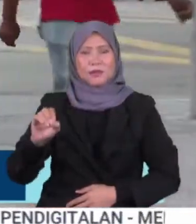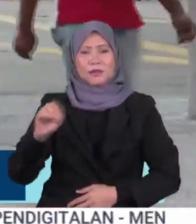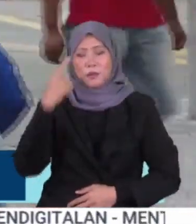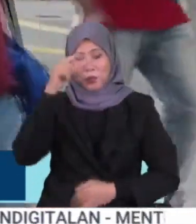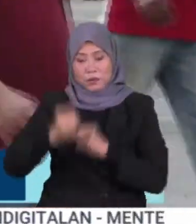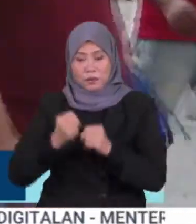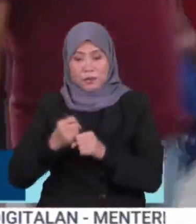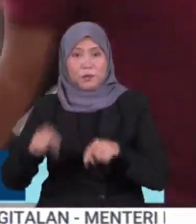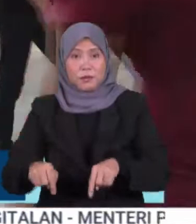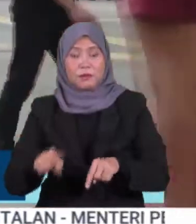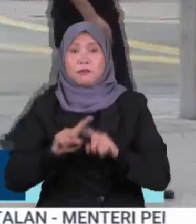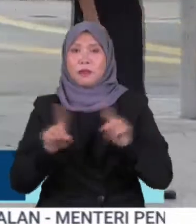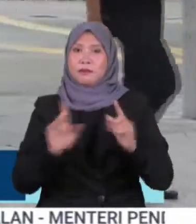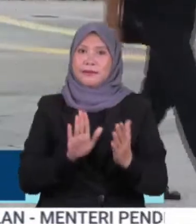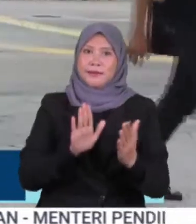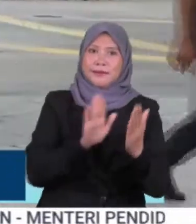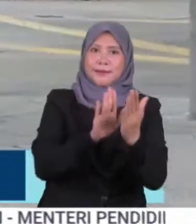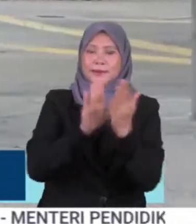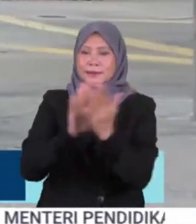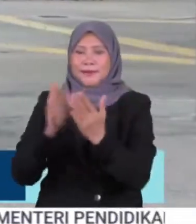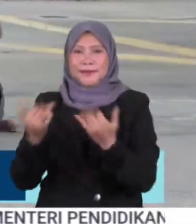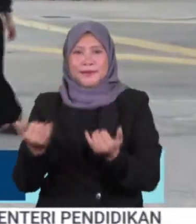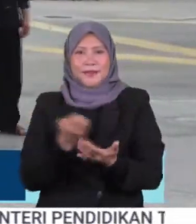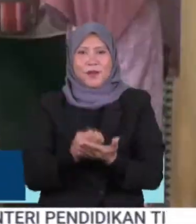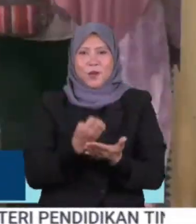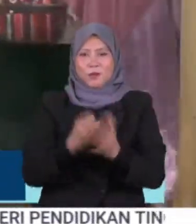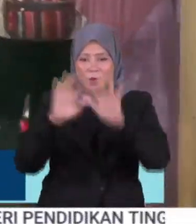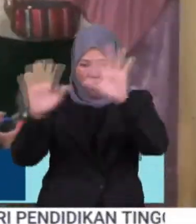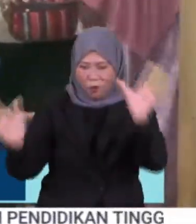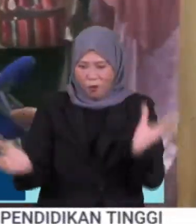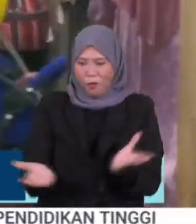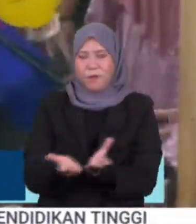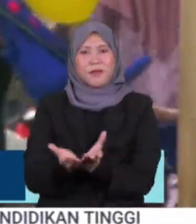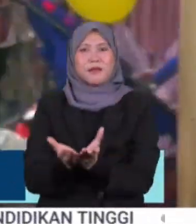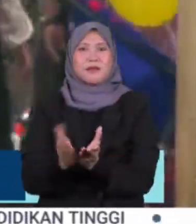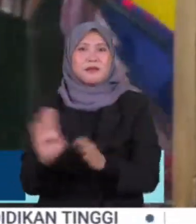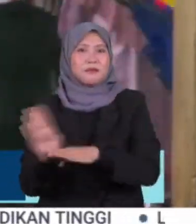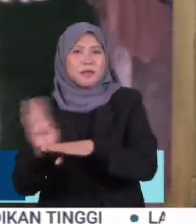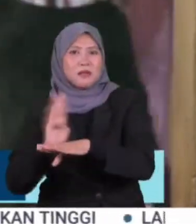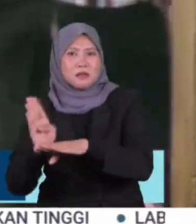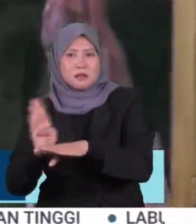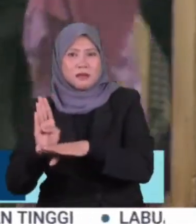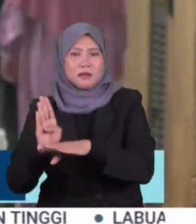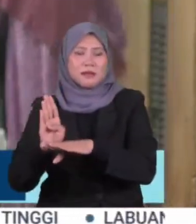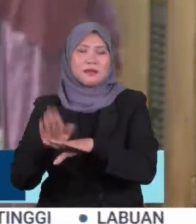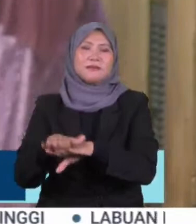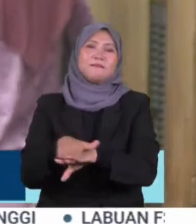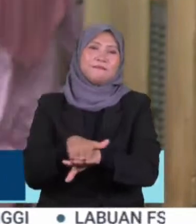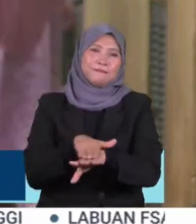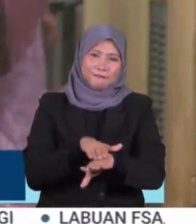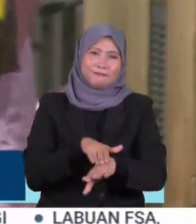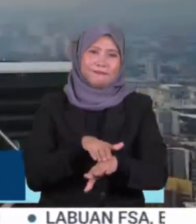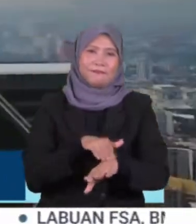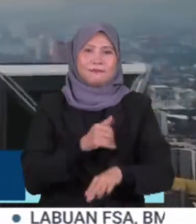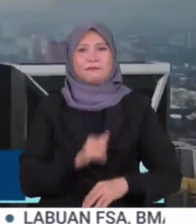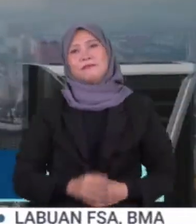pertama tahun ini meskipun berdepan persekitaran pertumbuhan ekonomi global dan perdagangan yang lebih perlahan